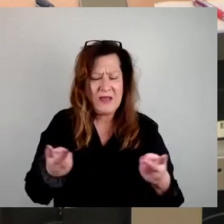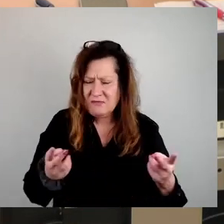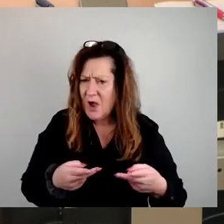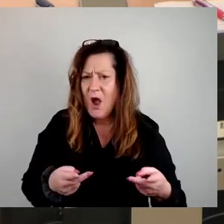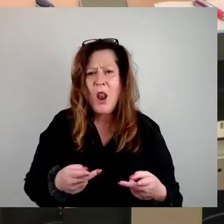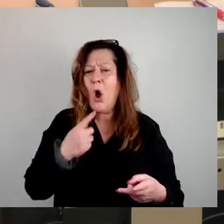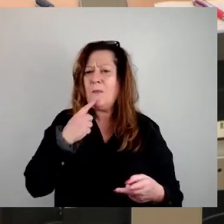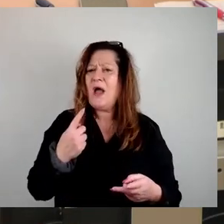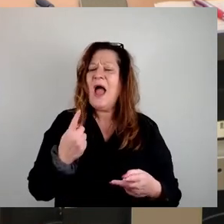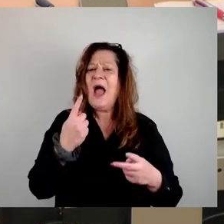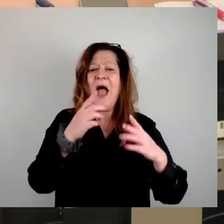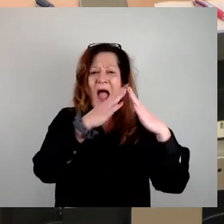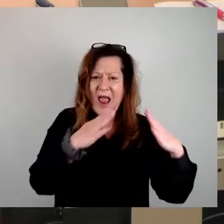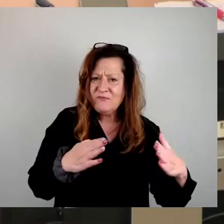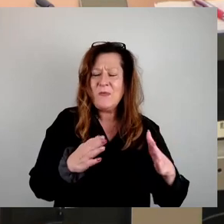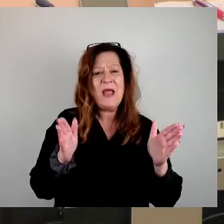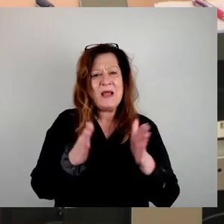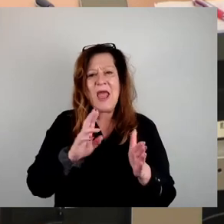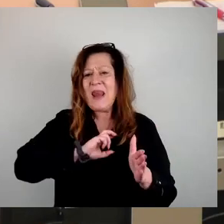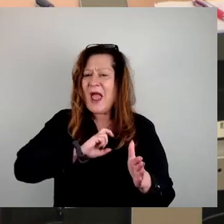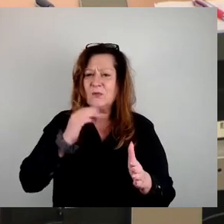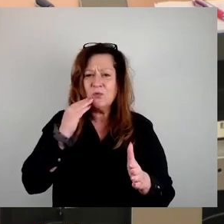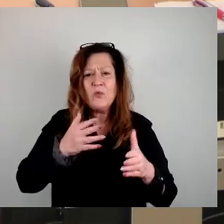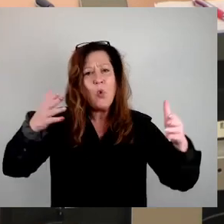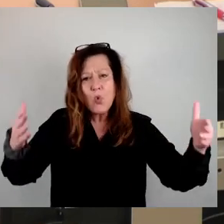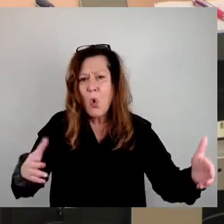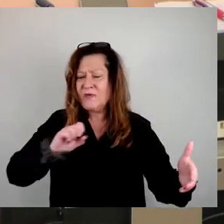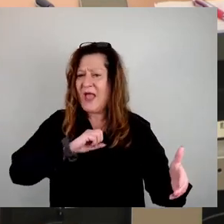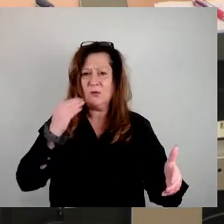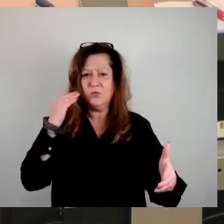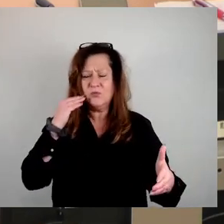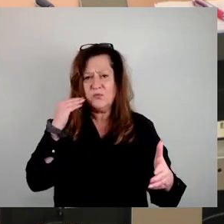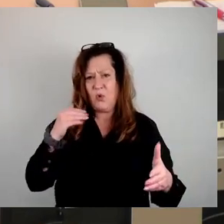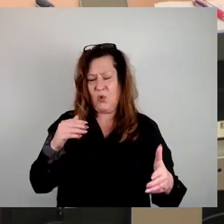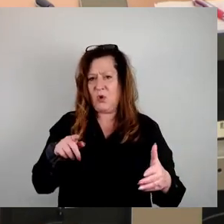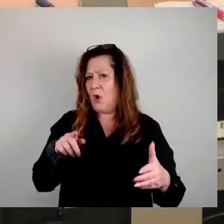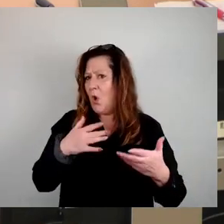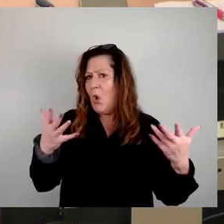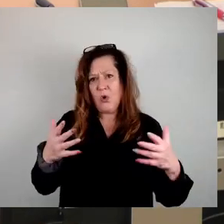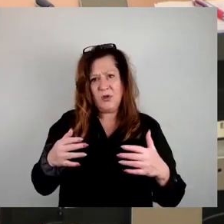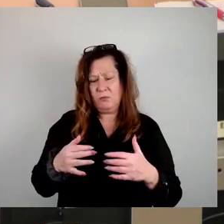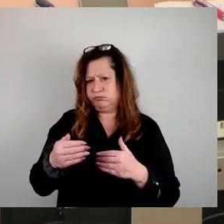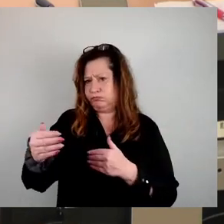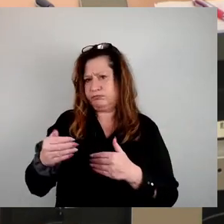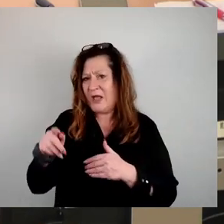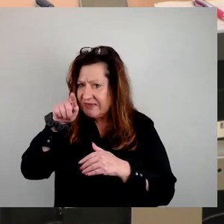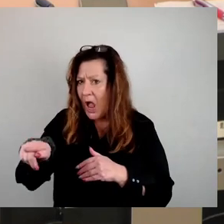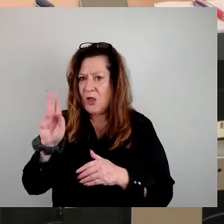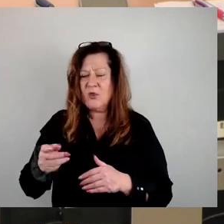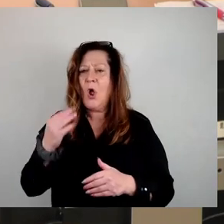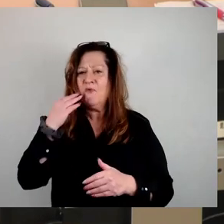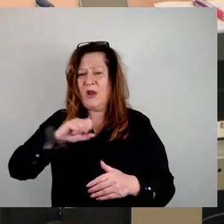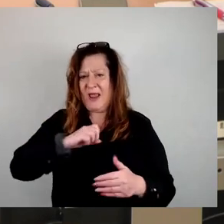kleine Eigentumswohnungen, große Eigentumswohnungen sind, wir wollen, dass dort Wohneigentum geschaffen wird. Sie alle wissen, 15